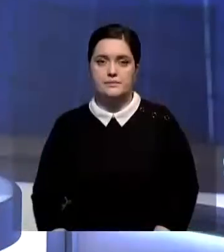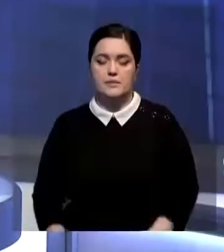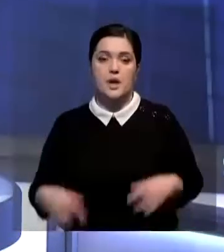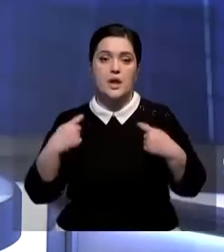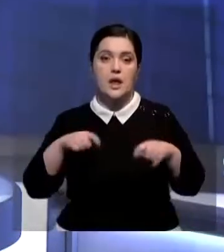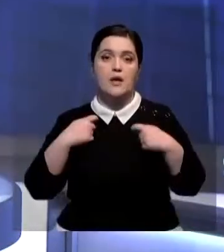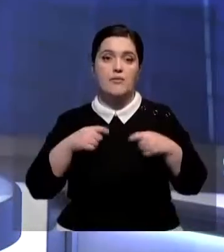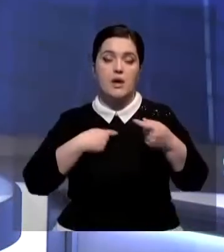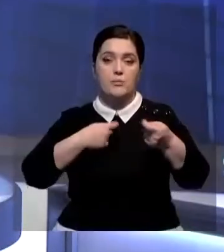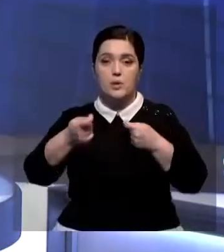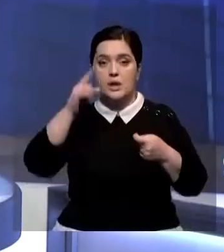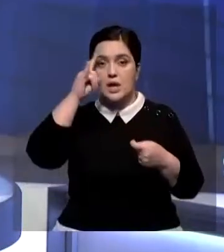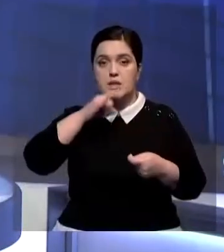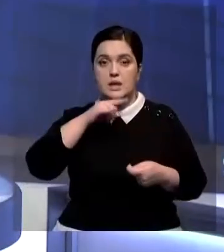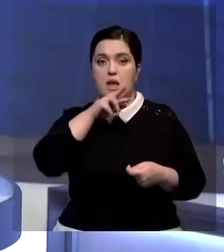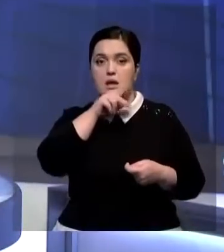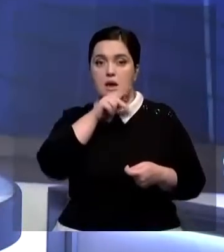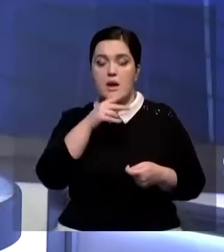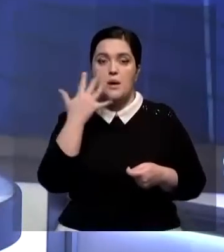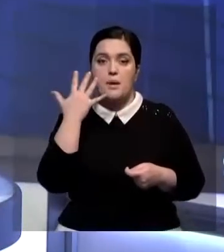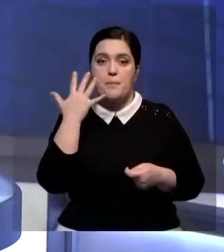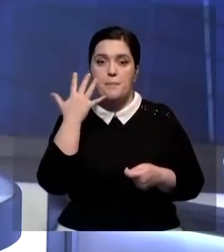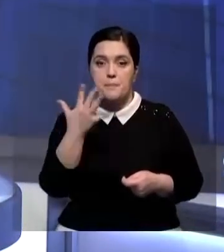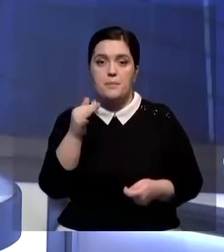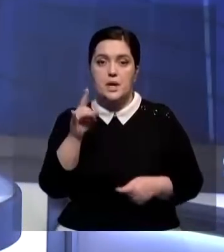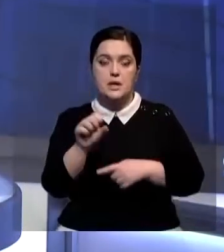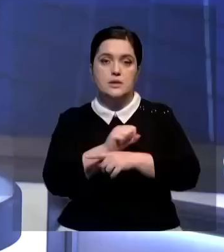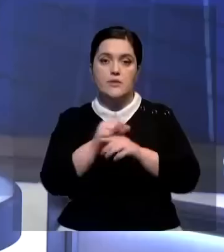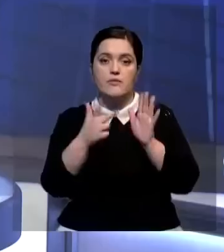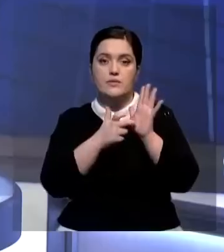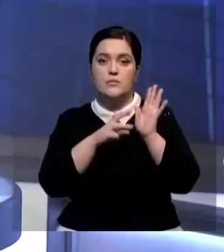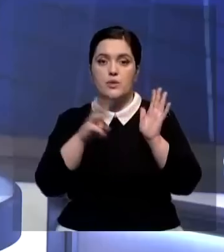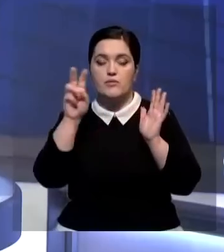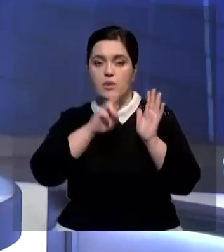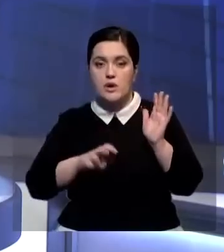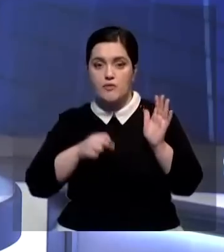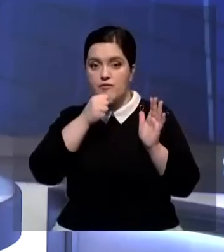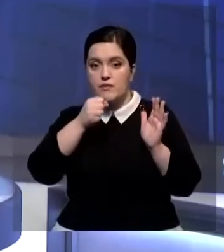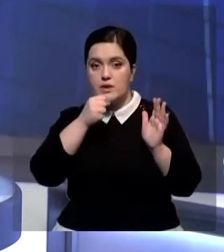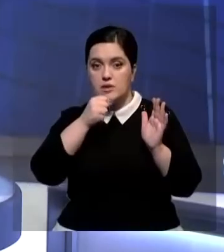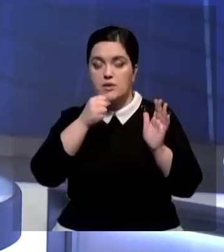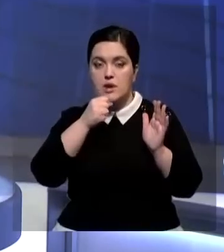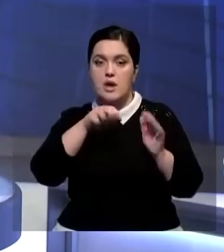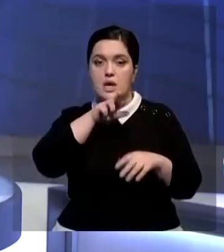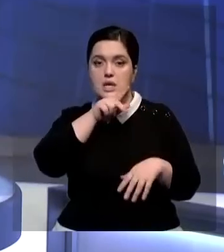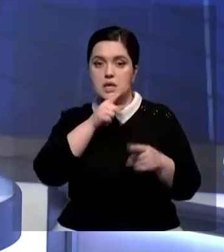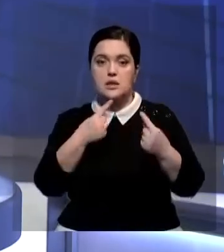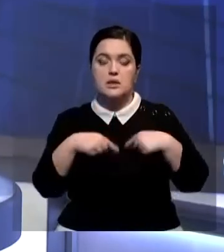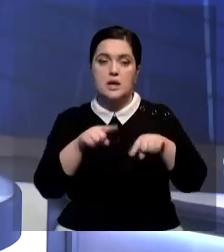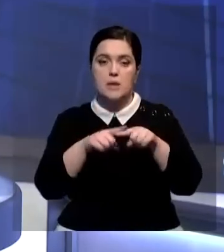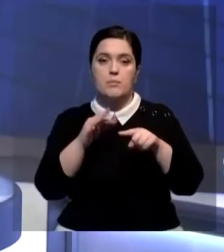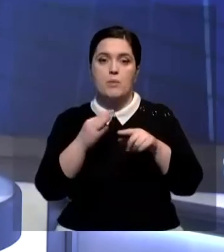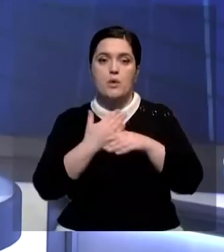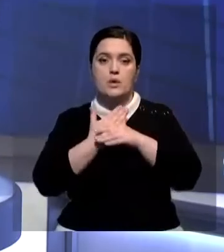Товарооборот между Казахстаном и Кореей достиг рекордных 5 миллиардов 800 миллионов долларов. Об этом в интервью нашему телеканалу